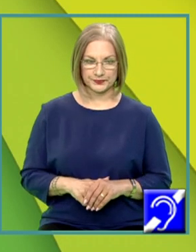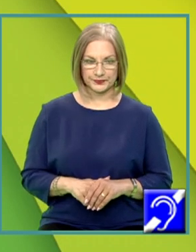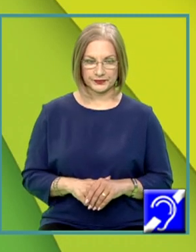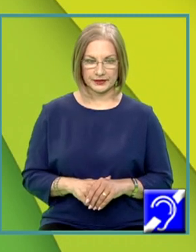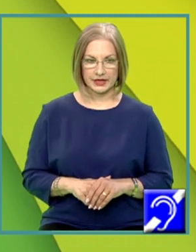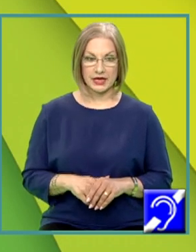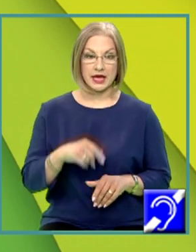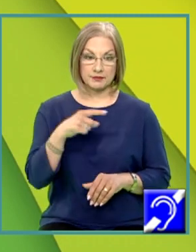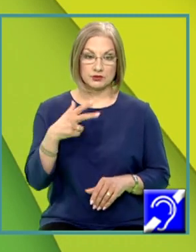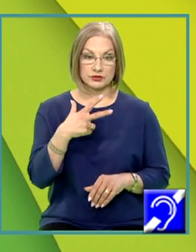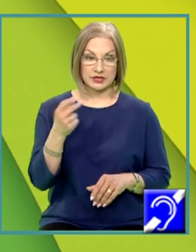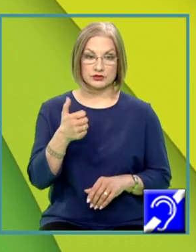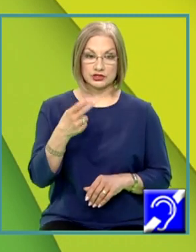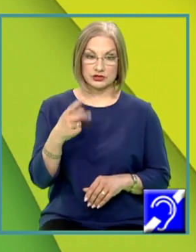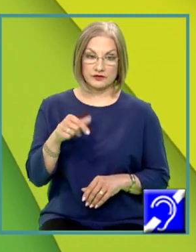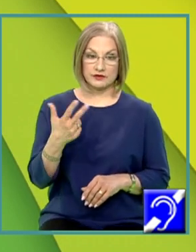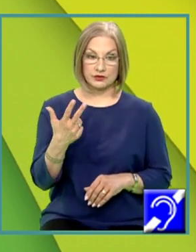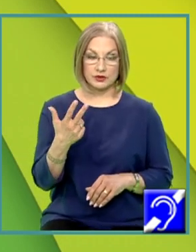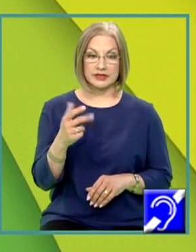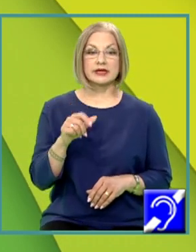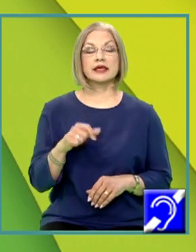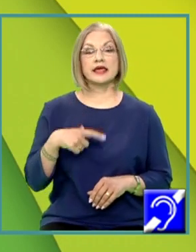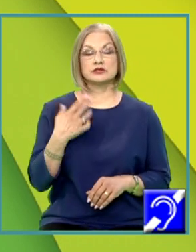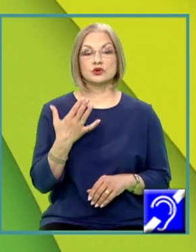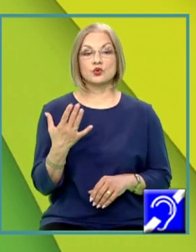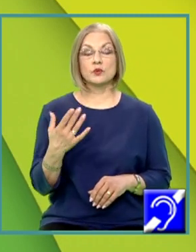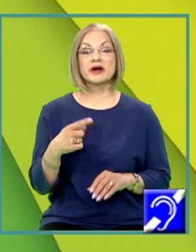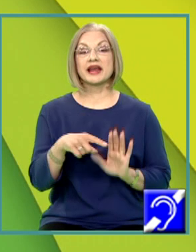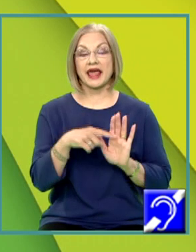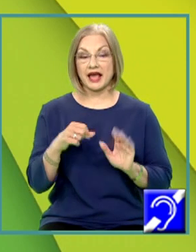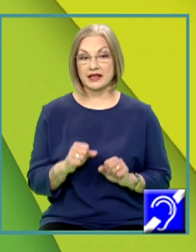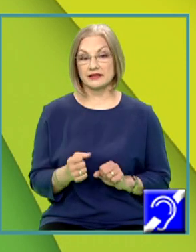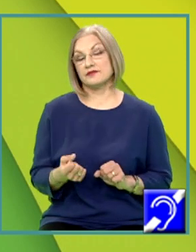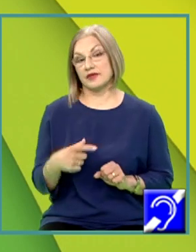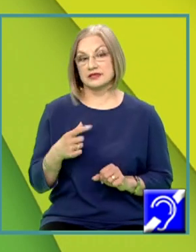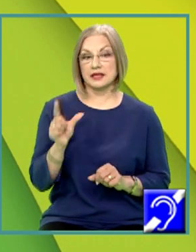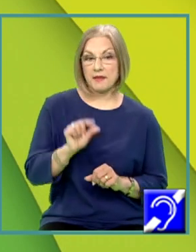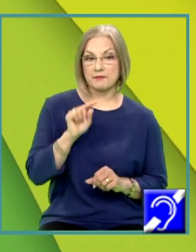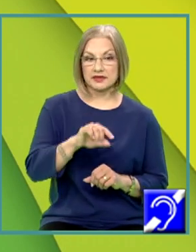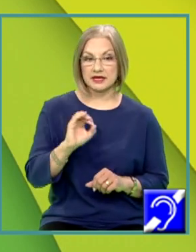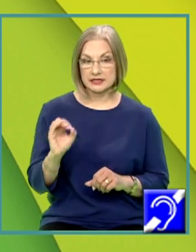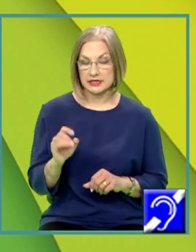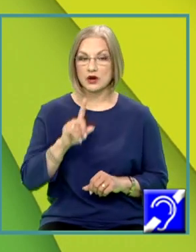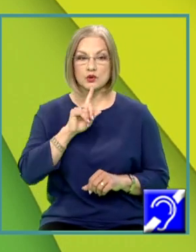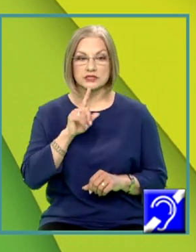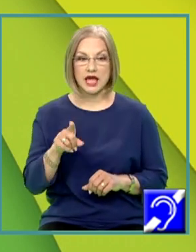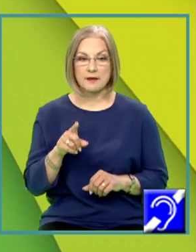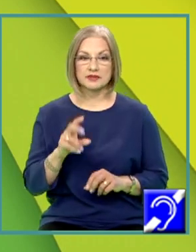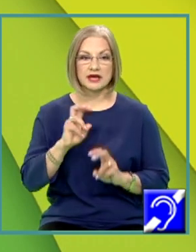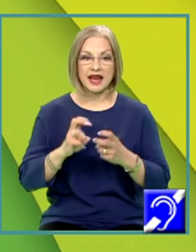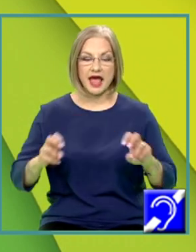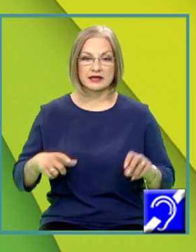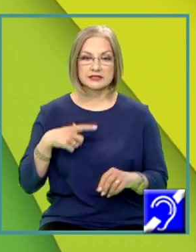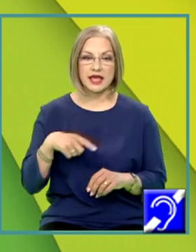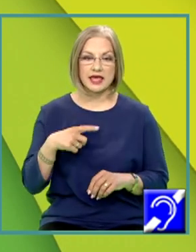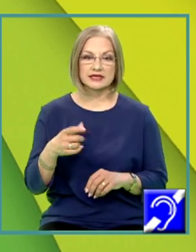Minus 362,3 kJ un număr negativ, deci mai mic decât 0, asta înseamnă că reacția este